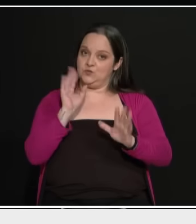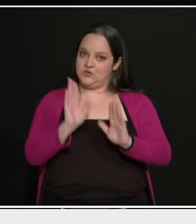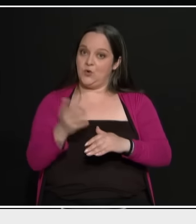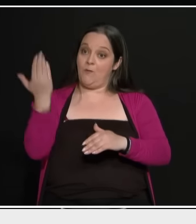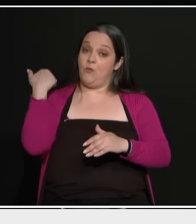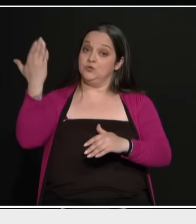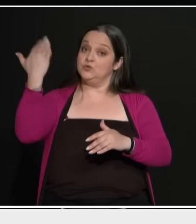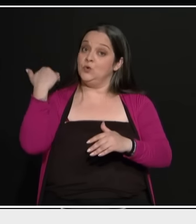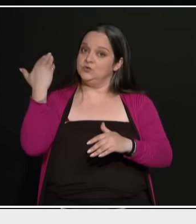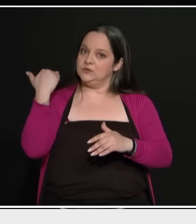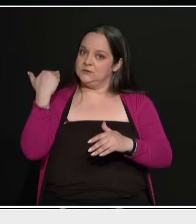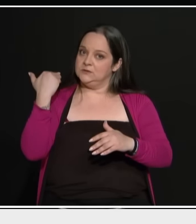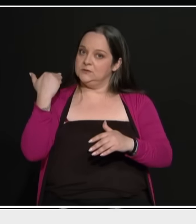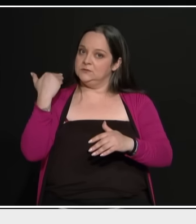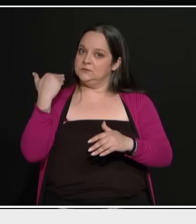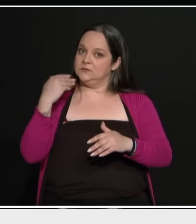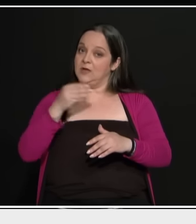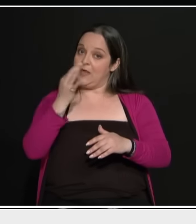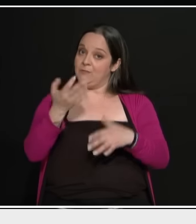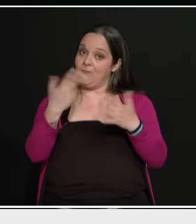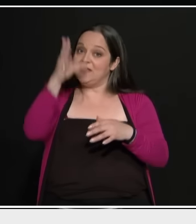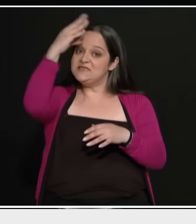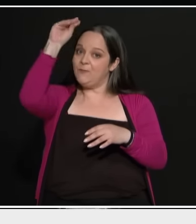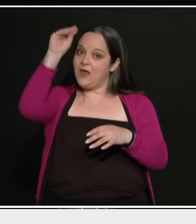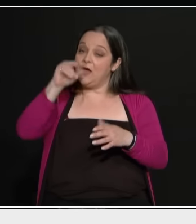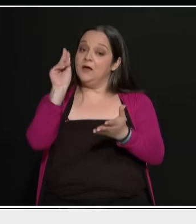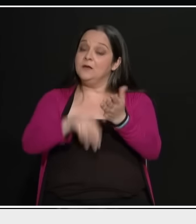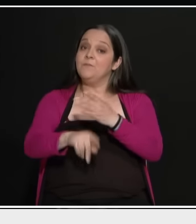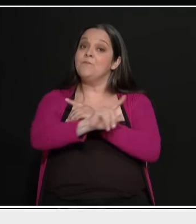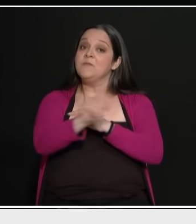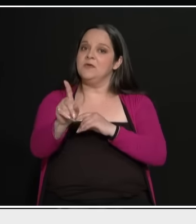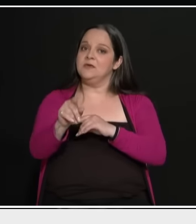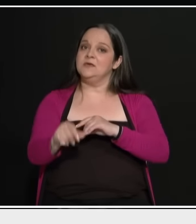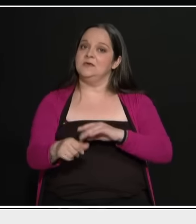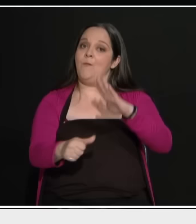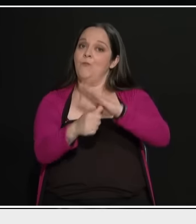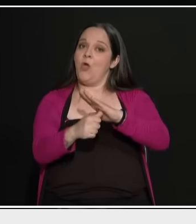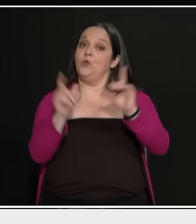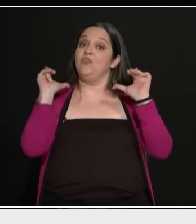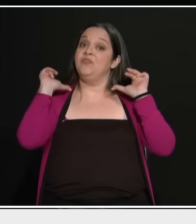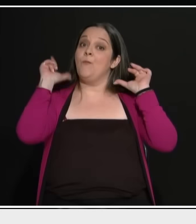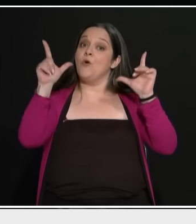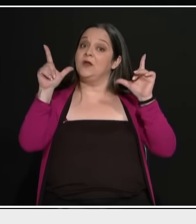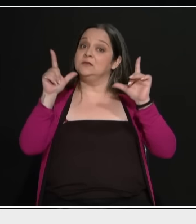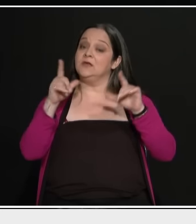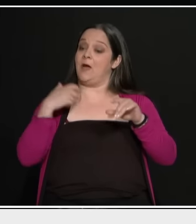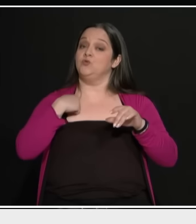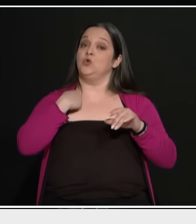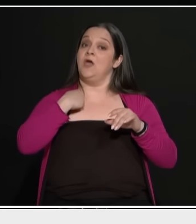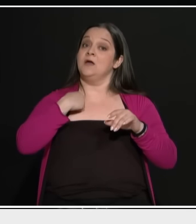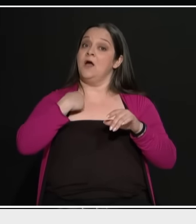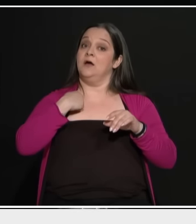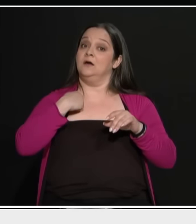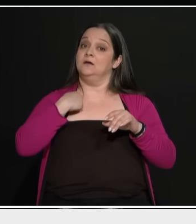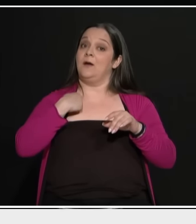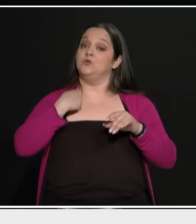είχα πει του Τσίπρα να μην το υπογράψει και του Πρόεδρου της Δημοκρατίας τον Βούτηξ Αυτογιακά την